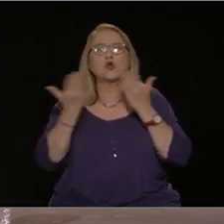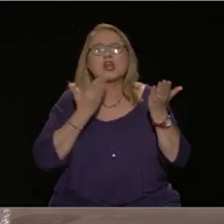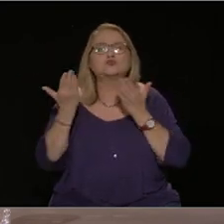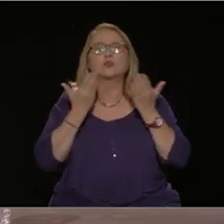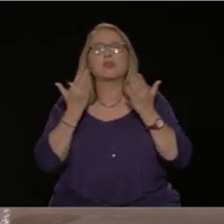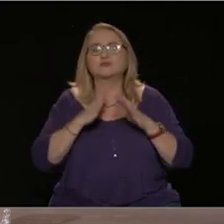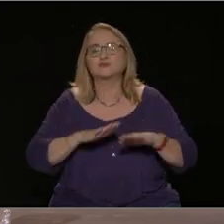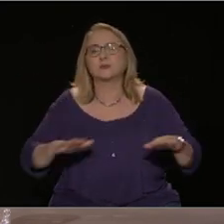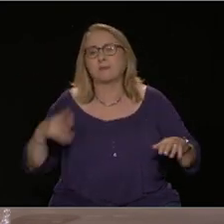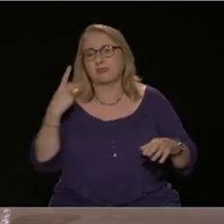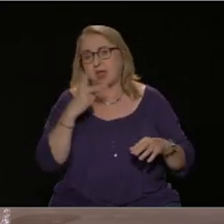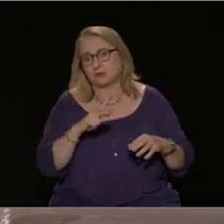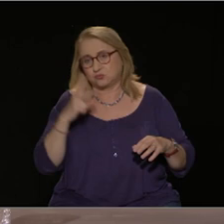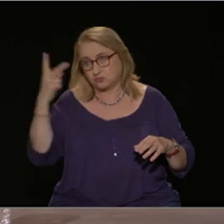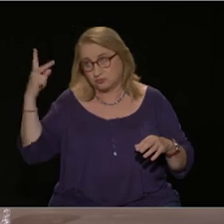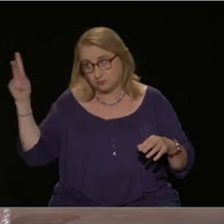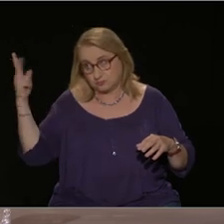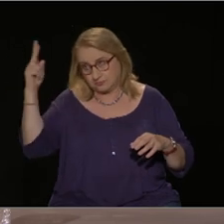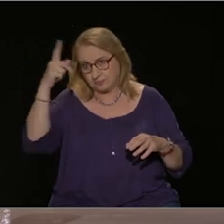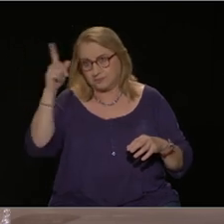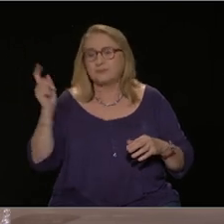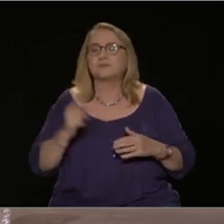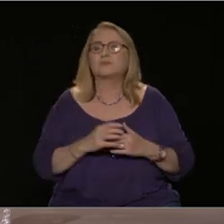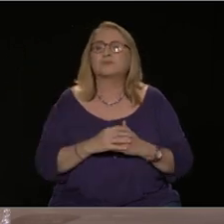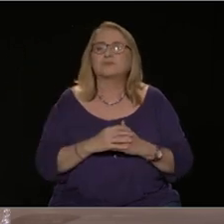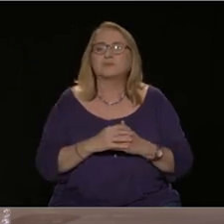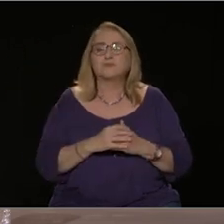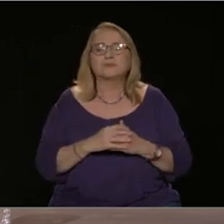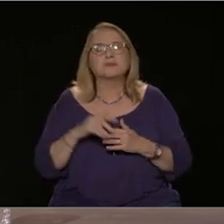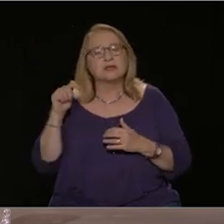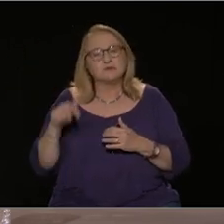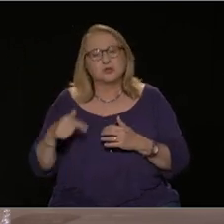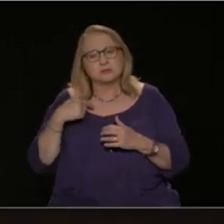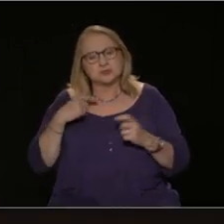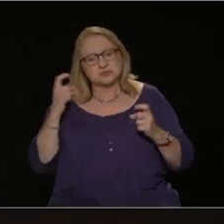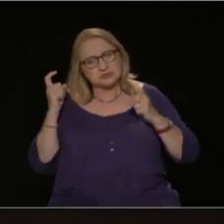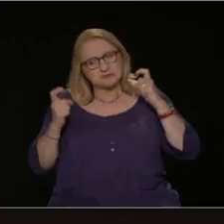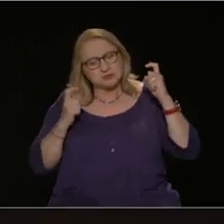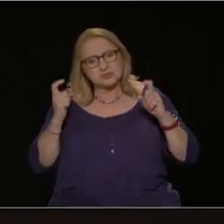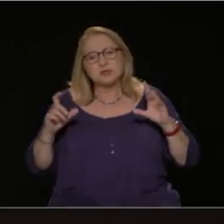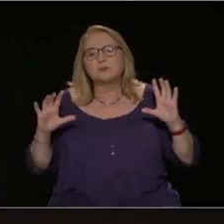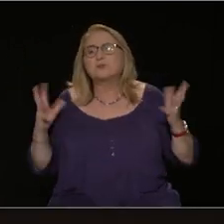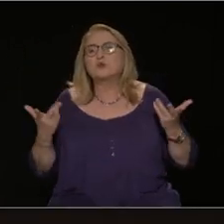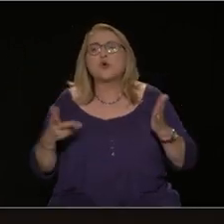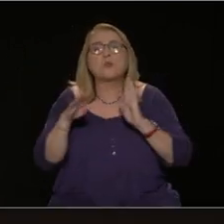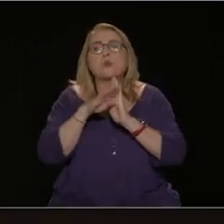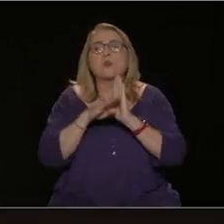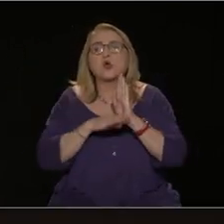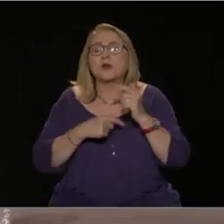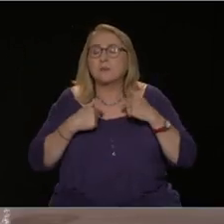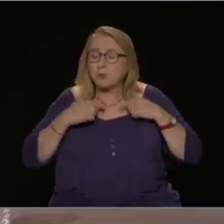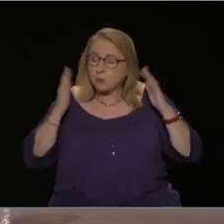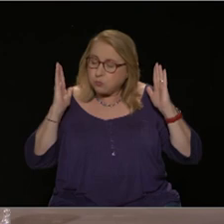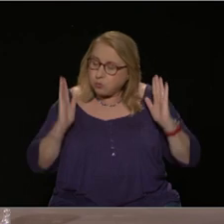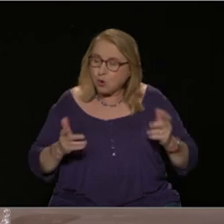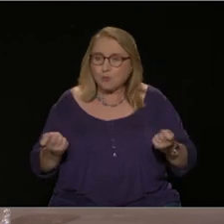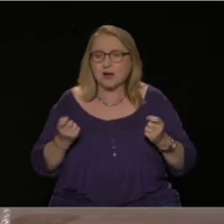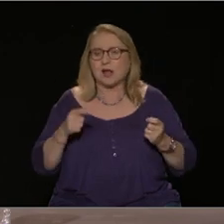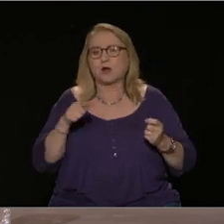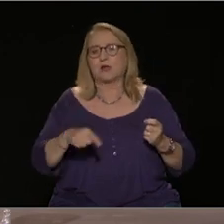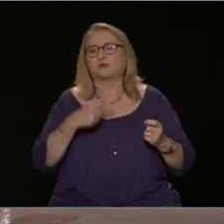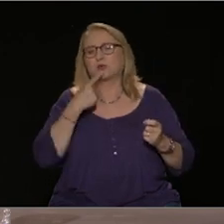και στο κεντρικό ζήτημα με ποια πολιτική, με ποιο πρόγραμμα μπορούμε πραγματικά να χαράξουμε αυτό που είπαμε,